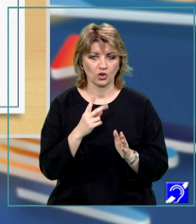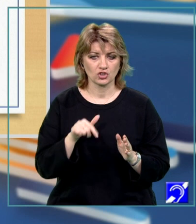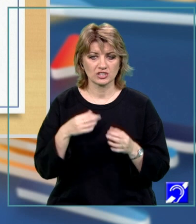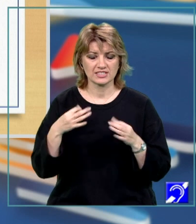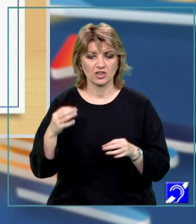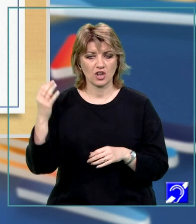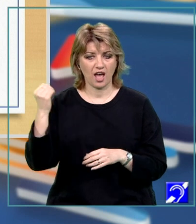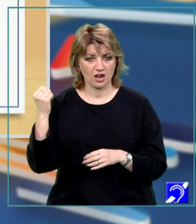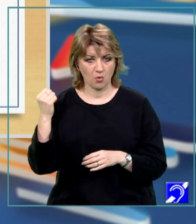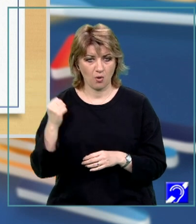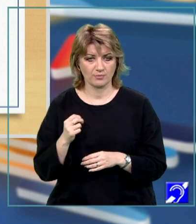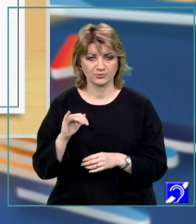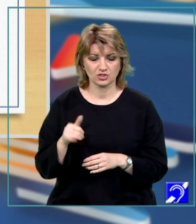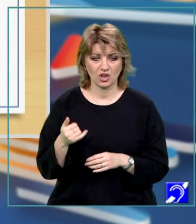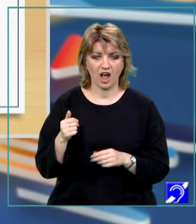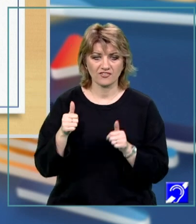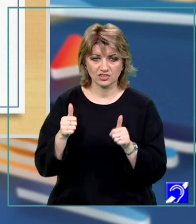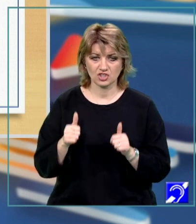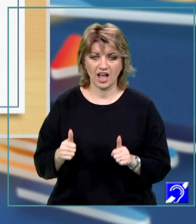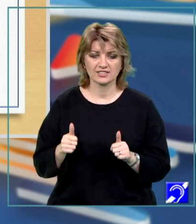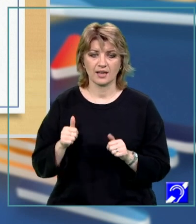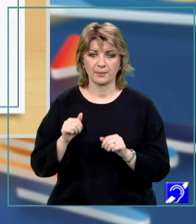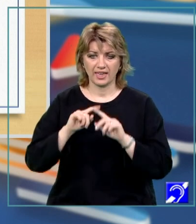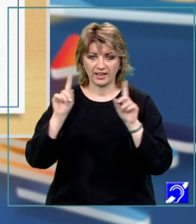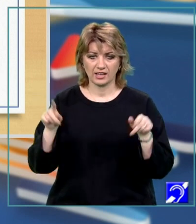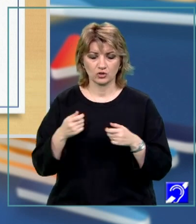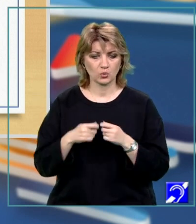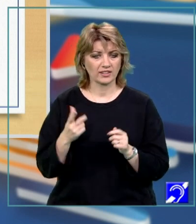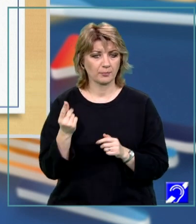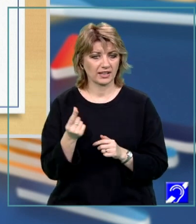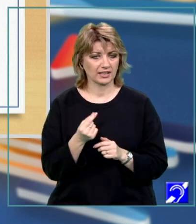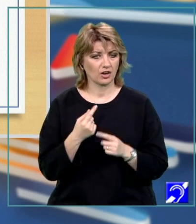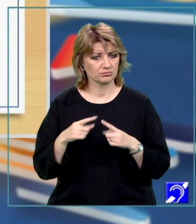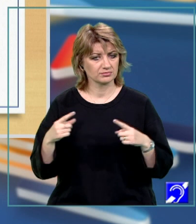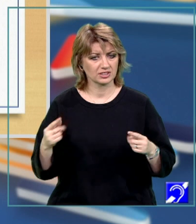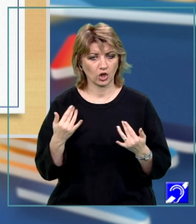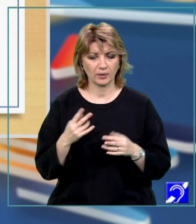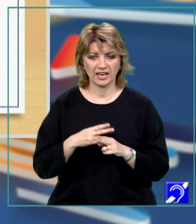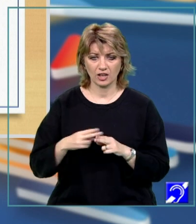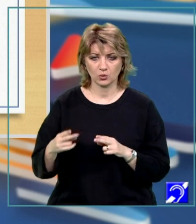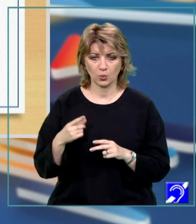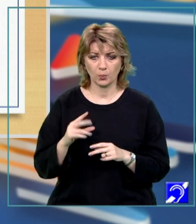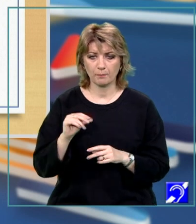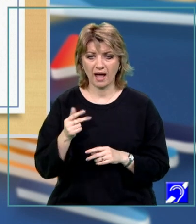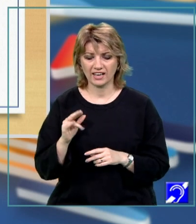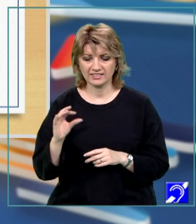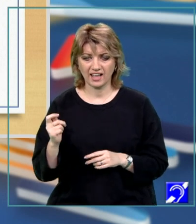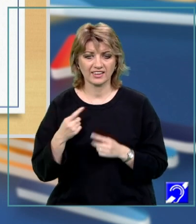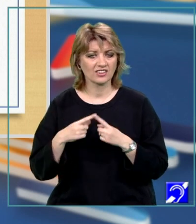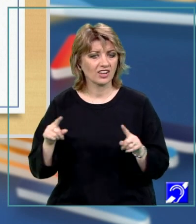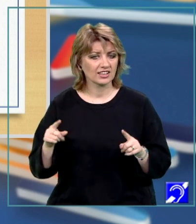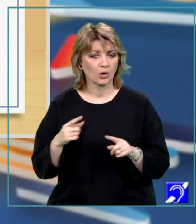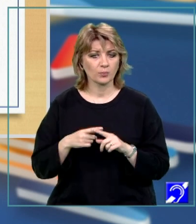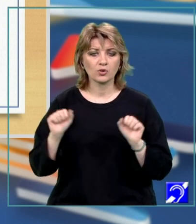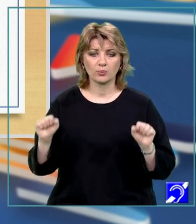-10 la 9 și afișează pe ecran toate perechile distincte de numere naturale cu paritate diferită, cu